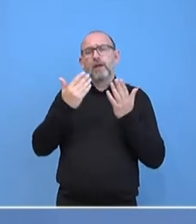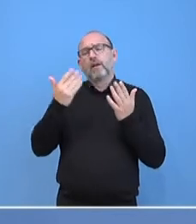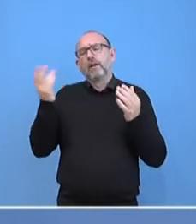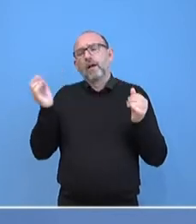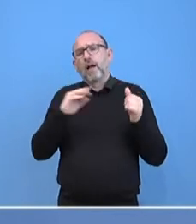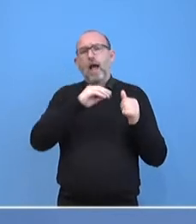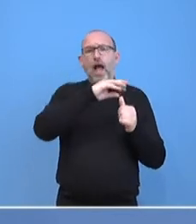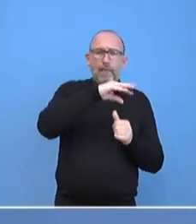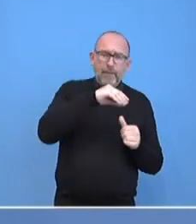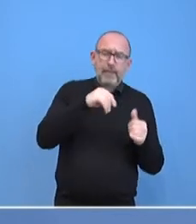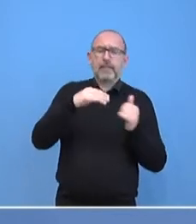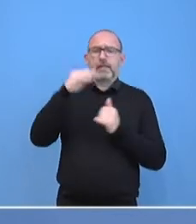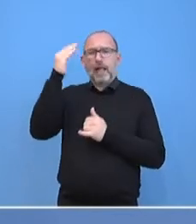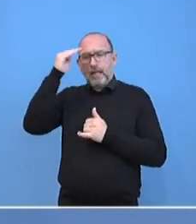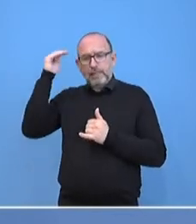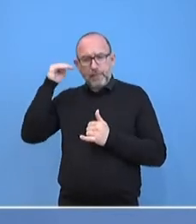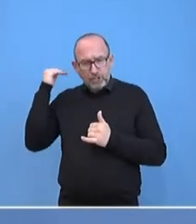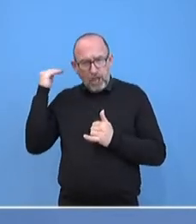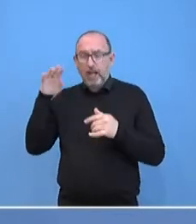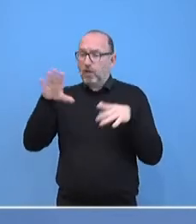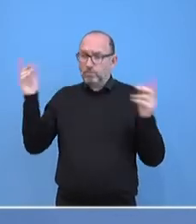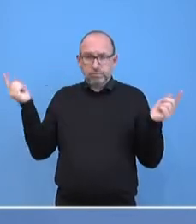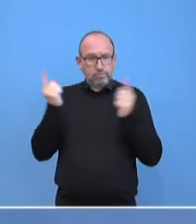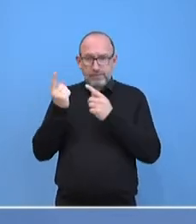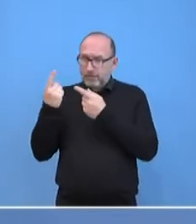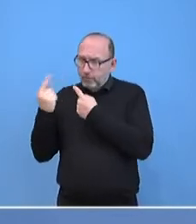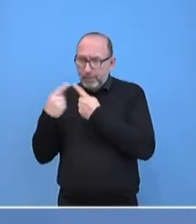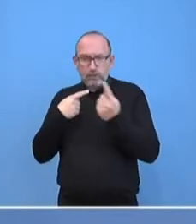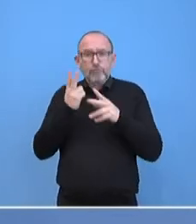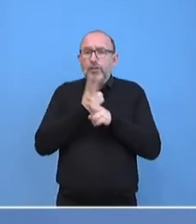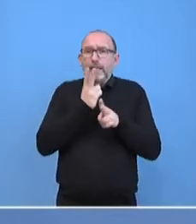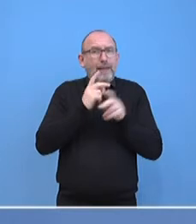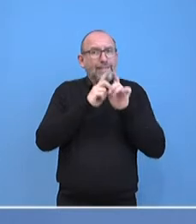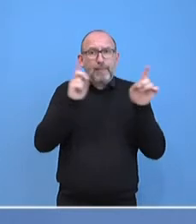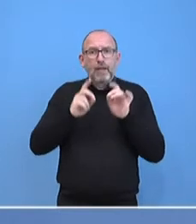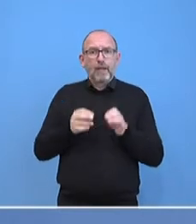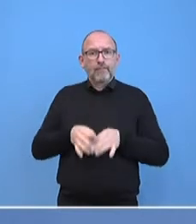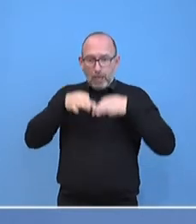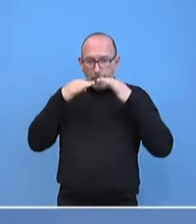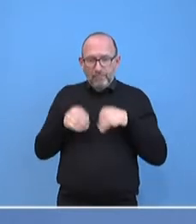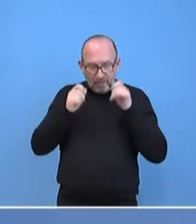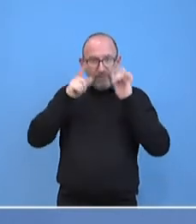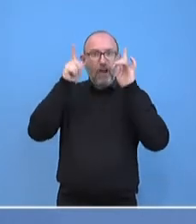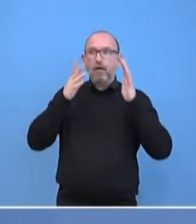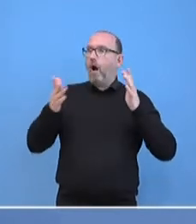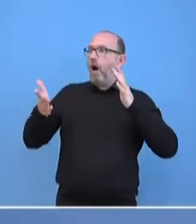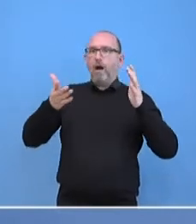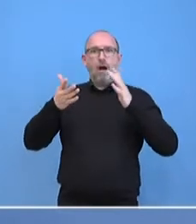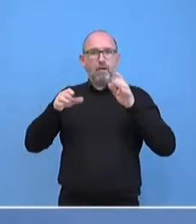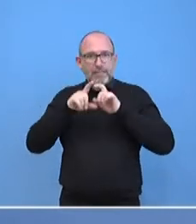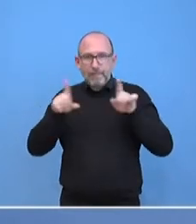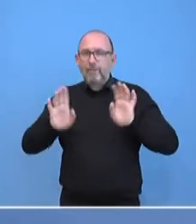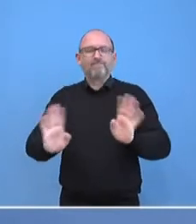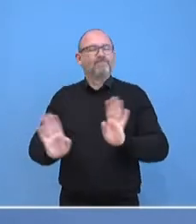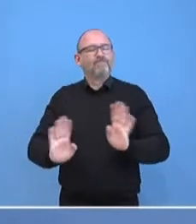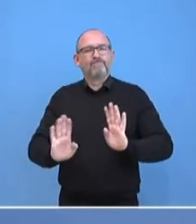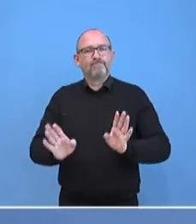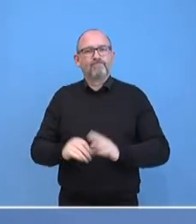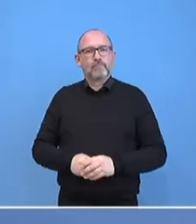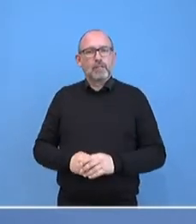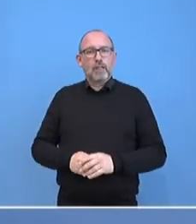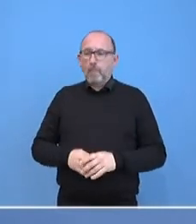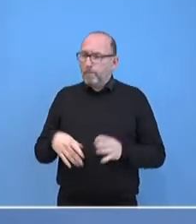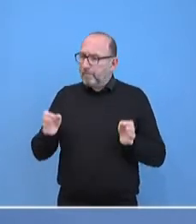Aserbaidschan haben. Also, da gibt es jetzt nicht ein plötzliches Erwachen, sondern es gibt eine plötzliche und schlimme